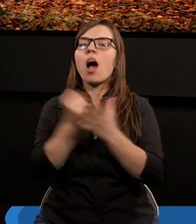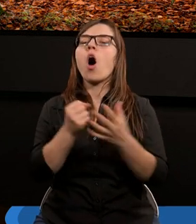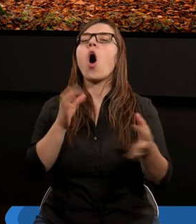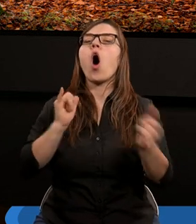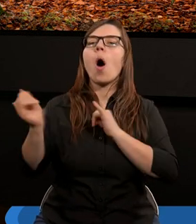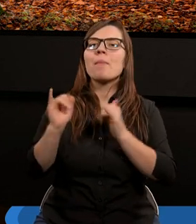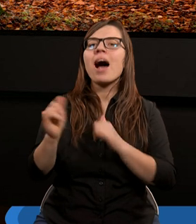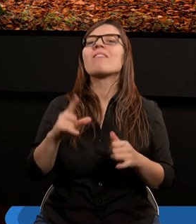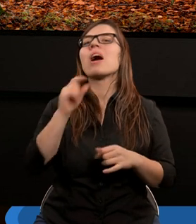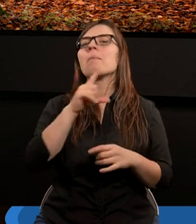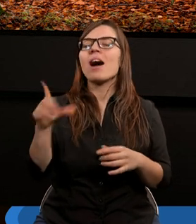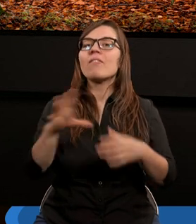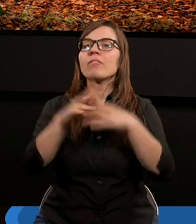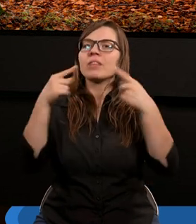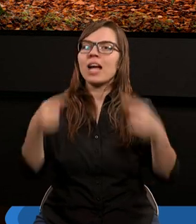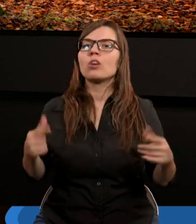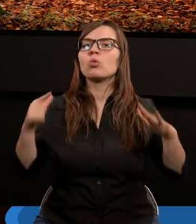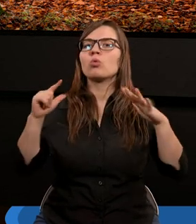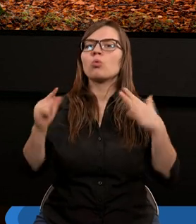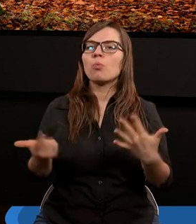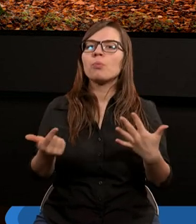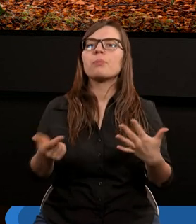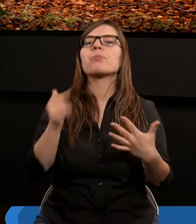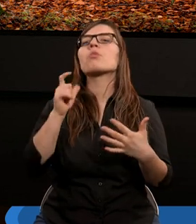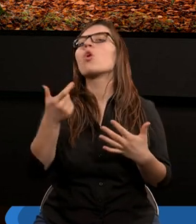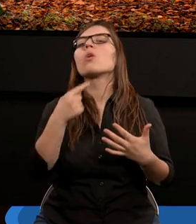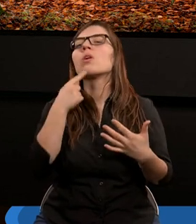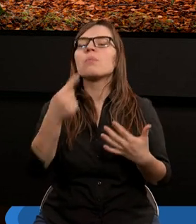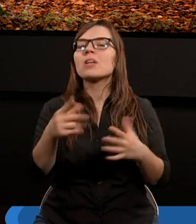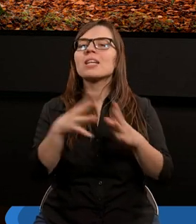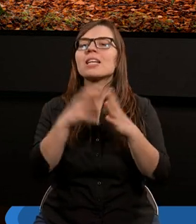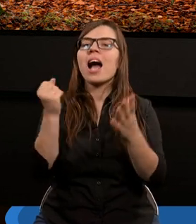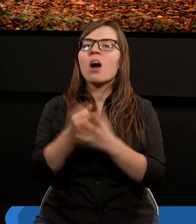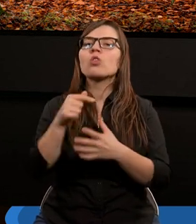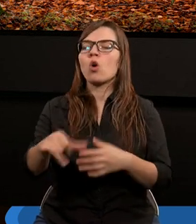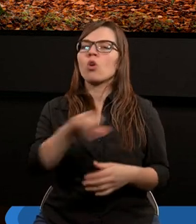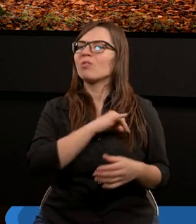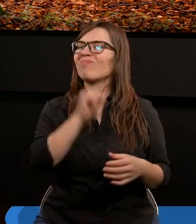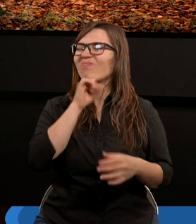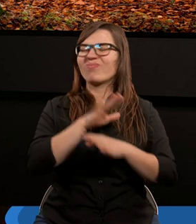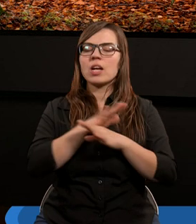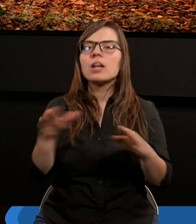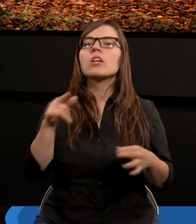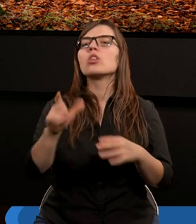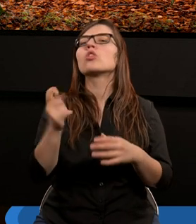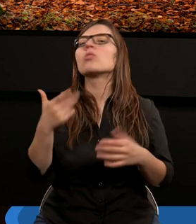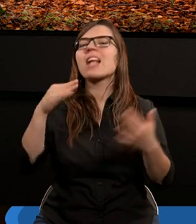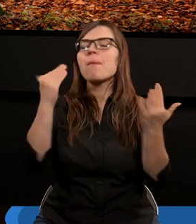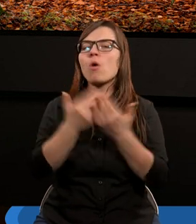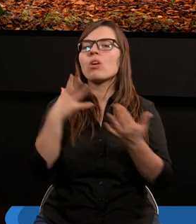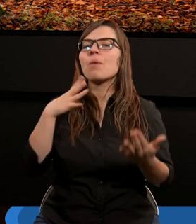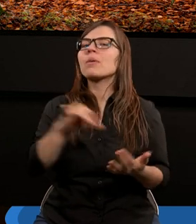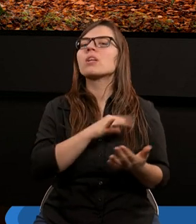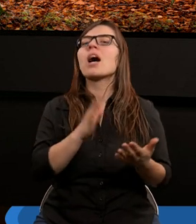omawia Paweł w wierszu siódmym. Cóż więc powiemy, że zakon to grzech przenigdy przecież nie poznałbym